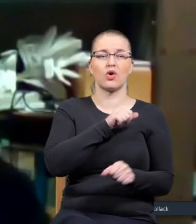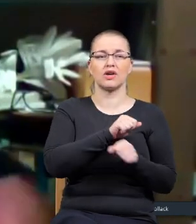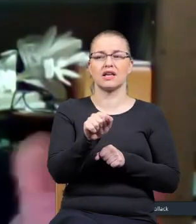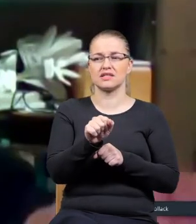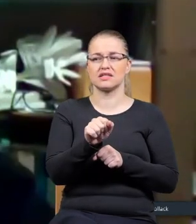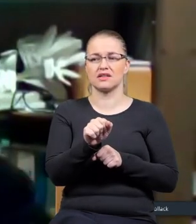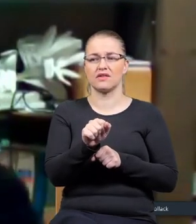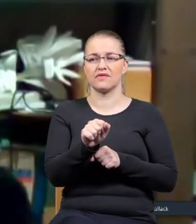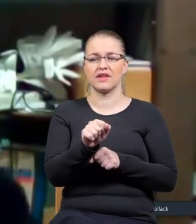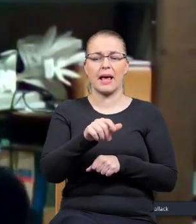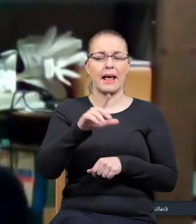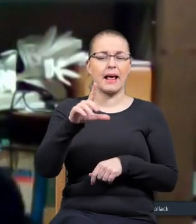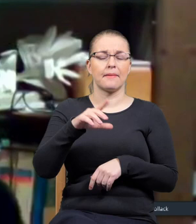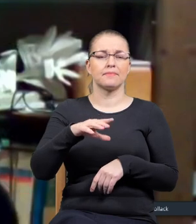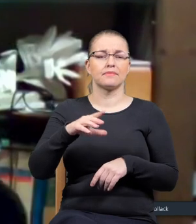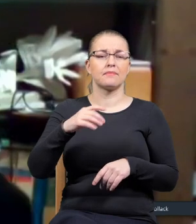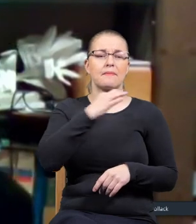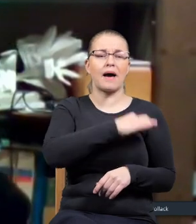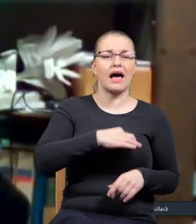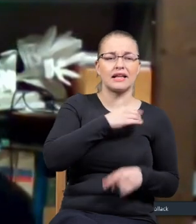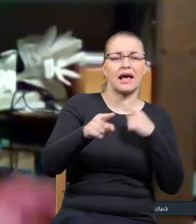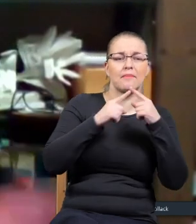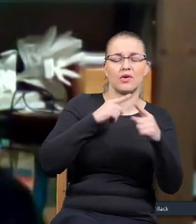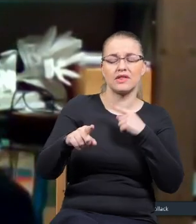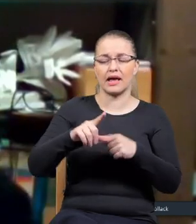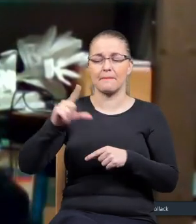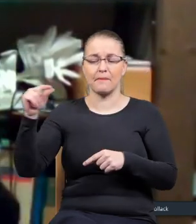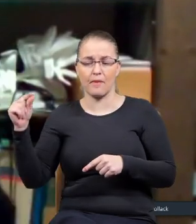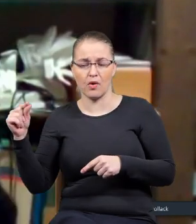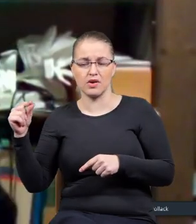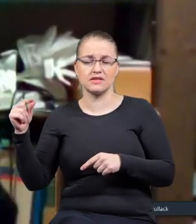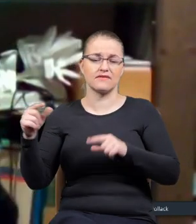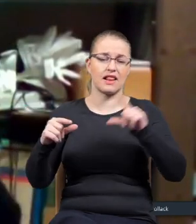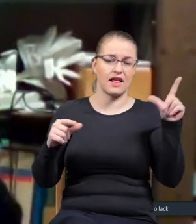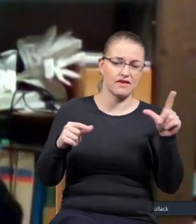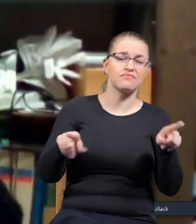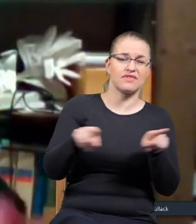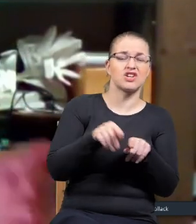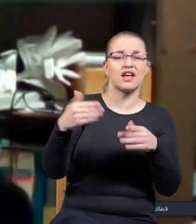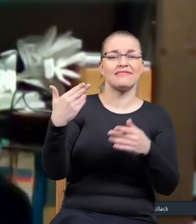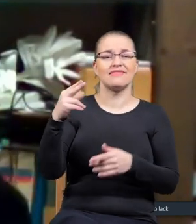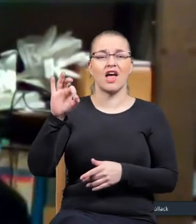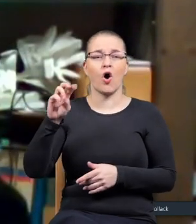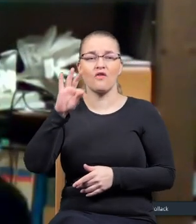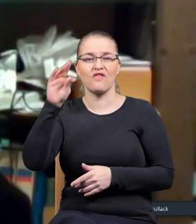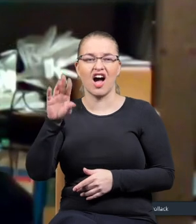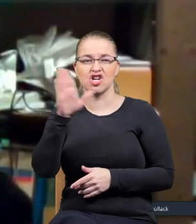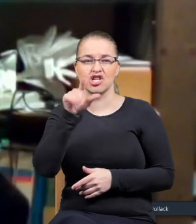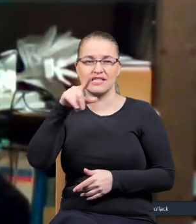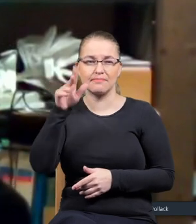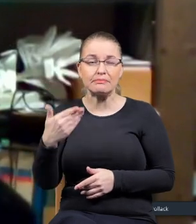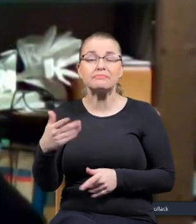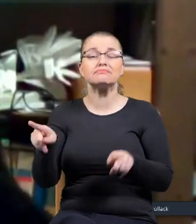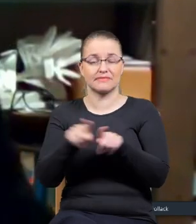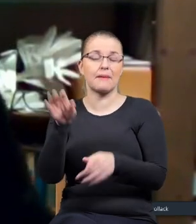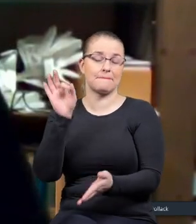prawicowi i tak dalej. Oczywiście też są prawicowi, też są neofaszyści. Tak, na pewno neonasiści, na pewno,